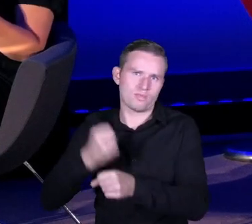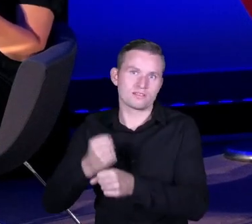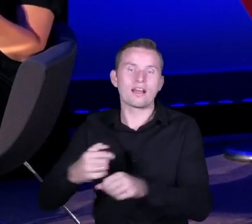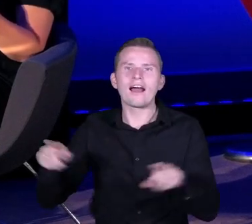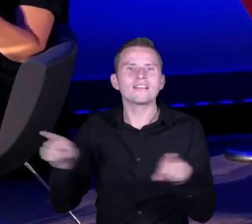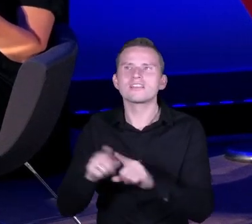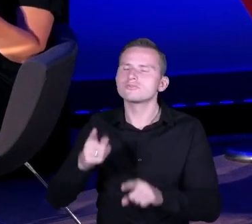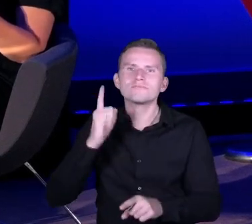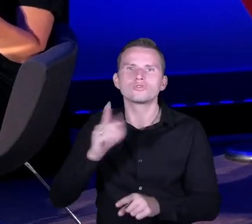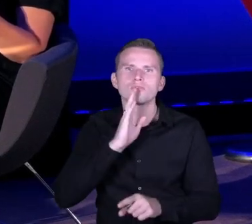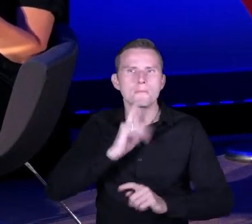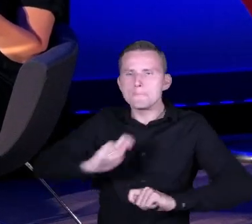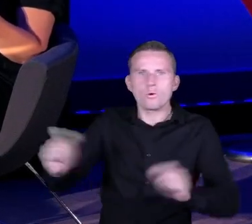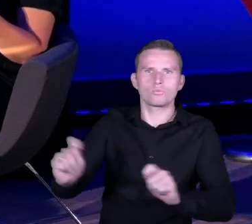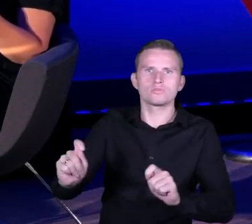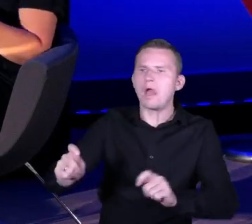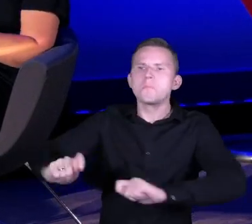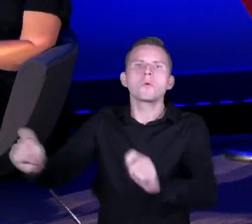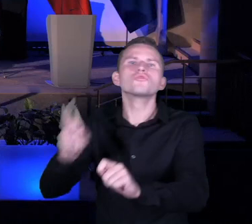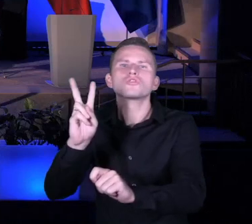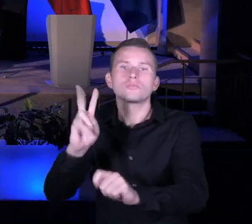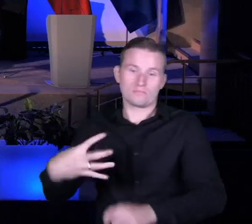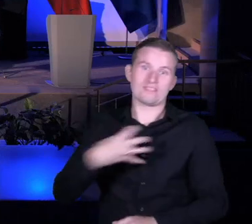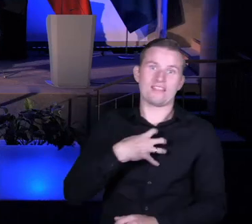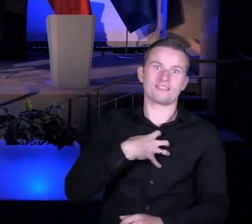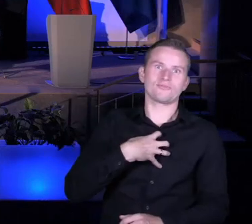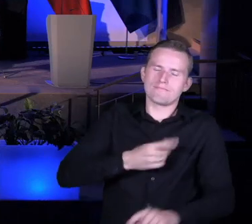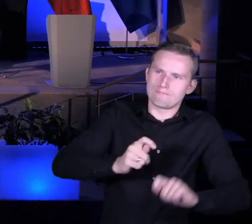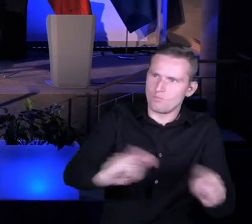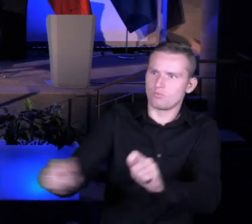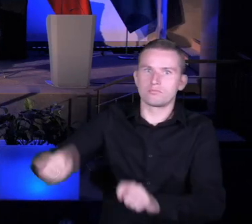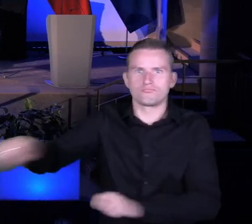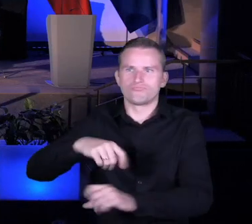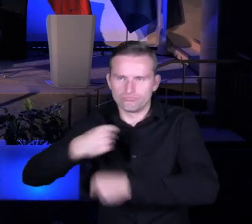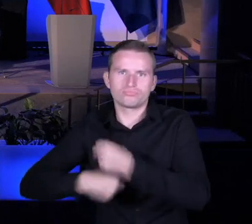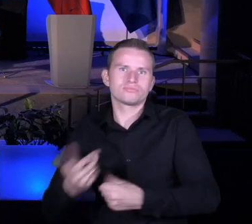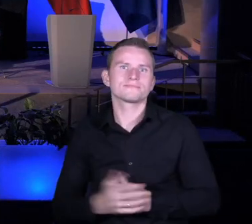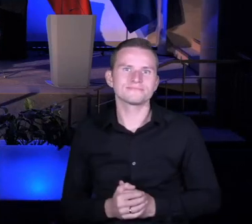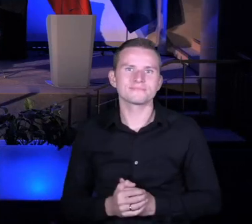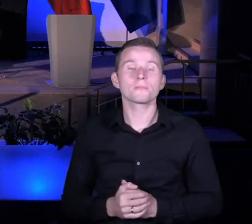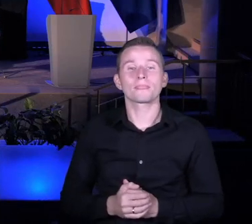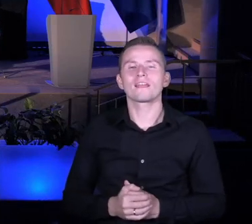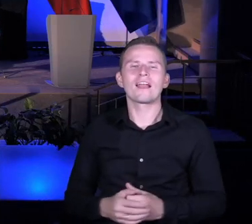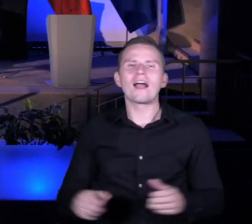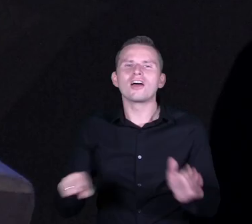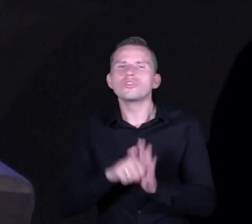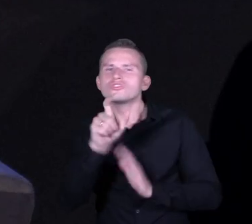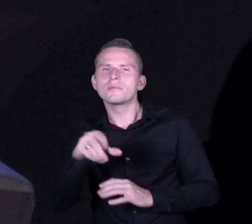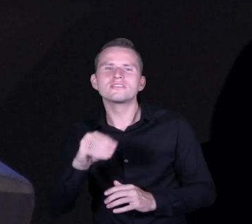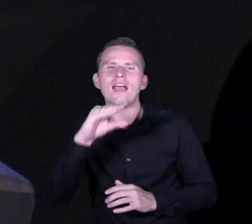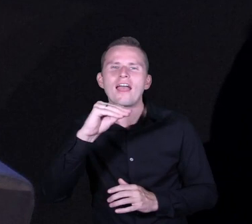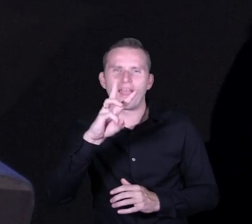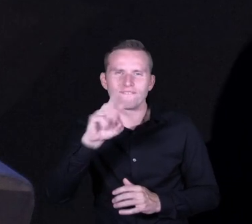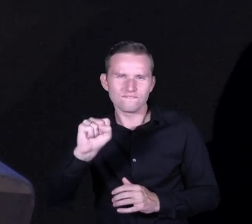impulsem jest właśnie dyrektor czy dyrektorka szkoły. No właśnie i to jest teraz do ciebie i do Marku, czyli najpierw do ciebie Ewo pytanie,